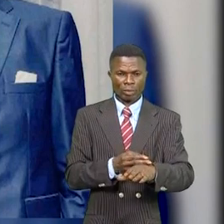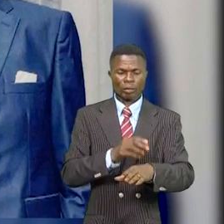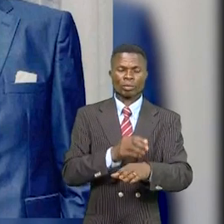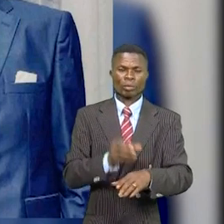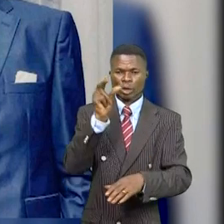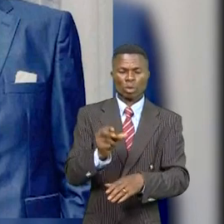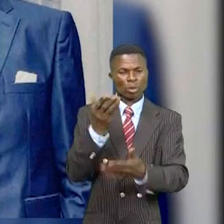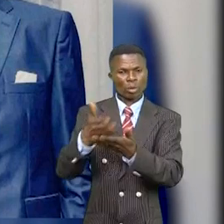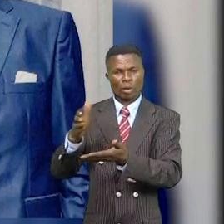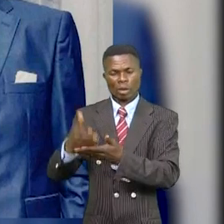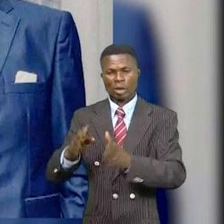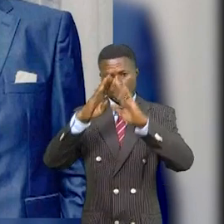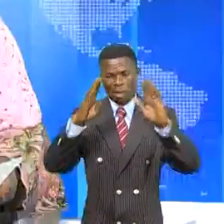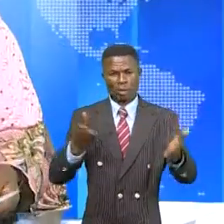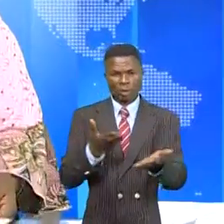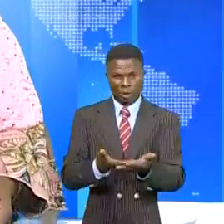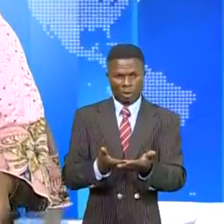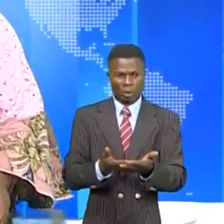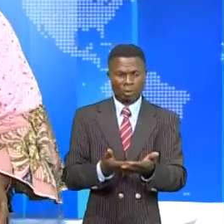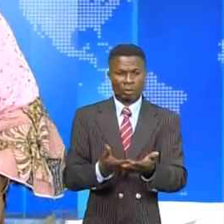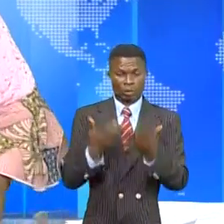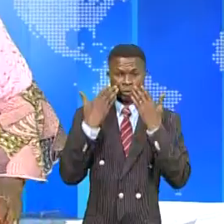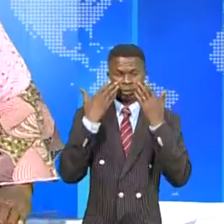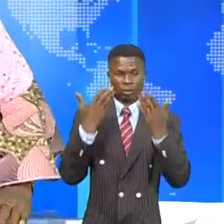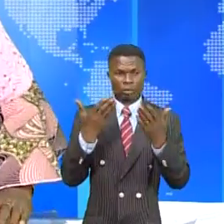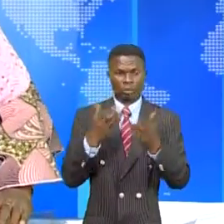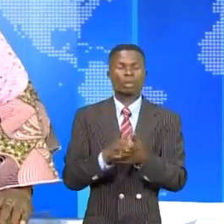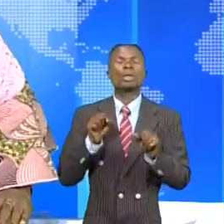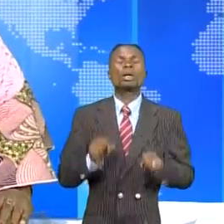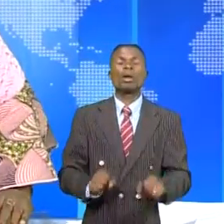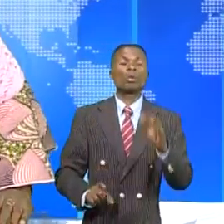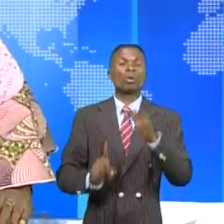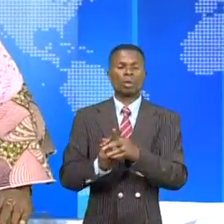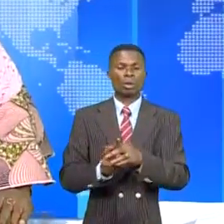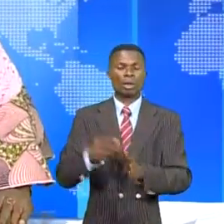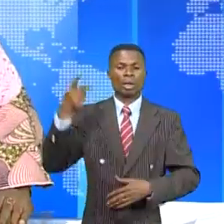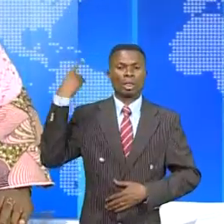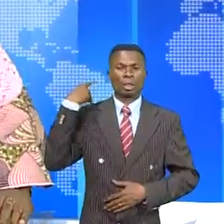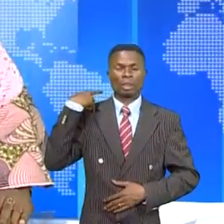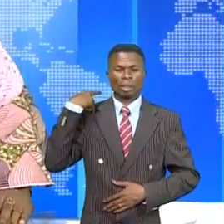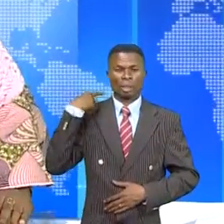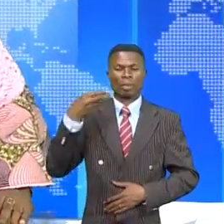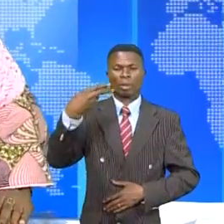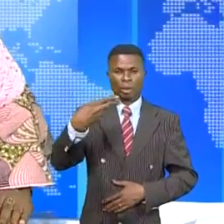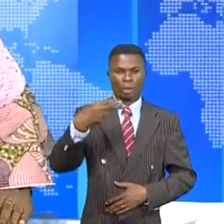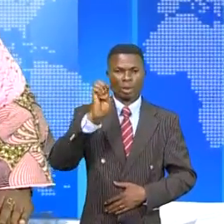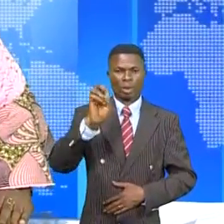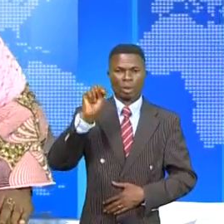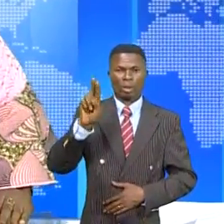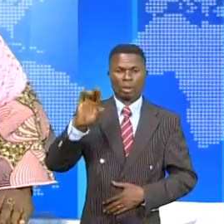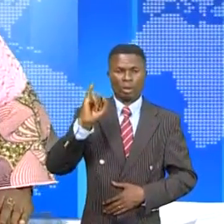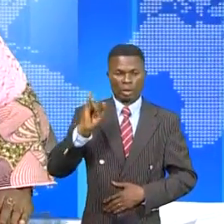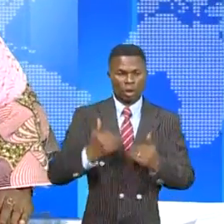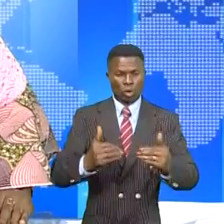consolations au domicile. La disparition inopinée de l'honorable Henri Thomas Le Kondo continue